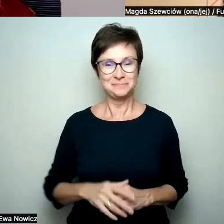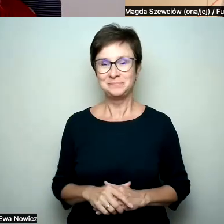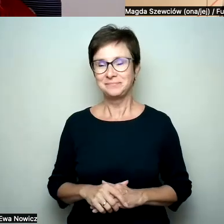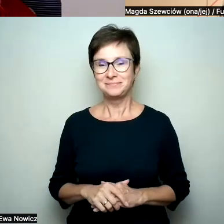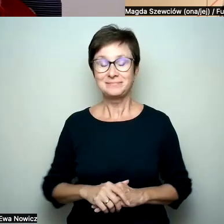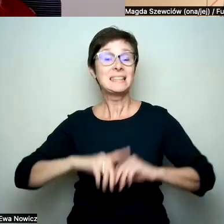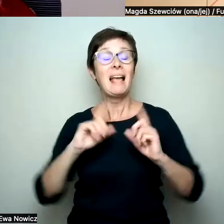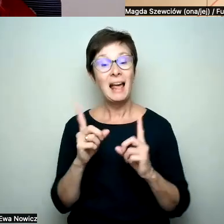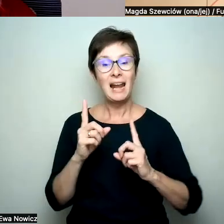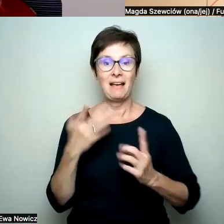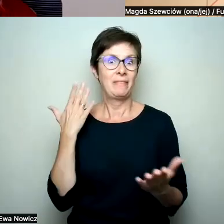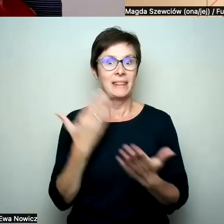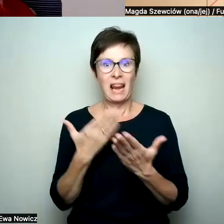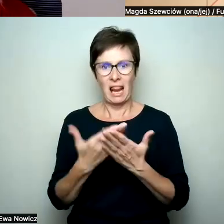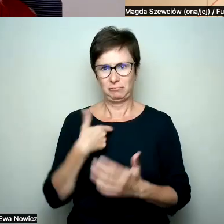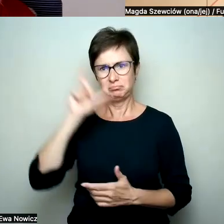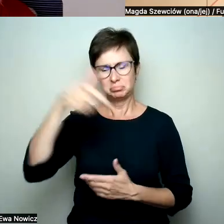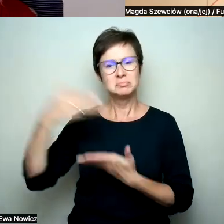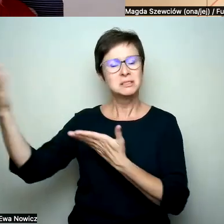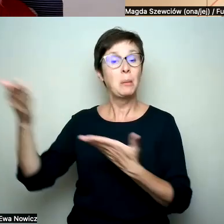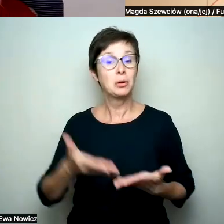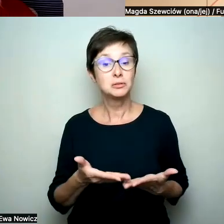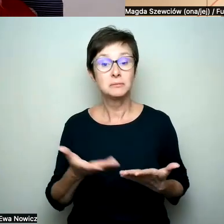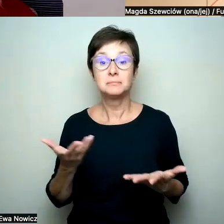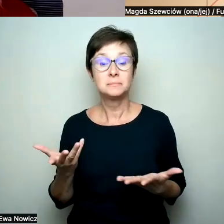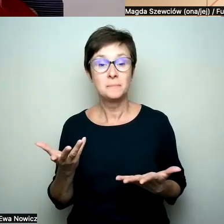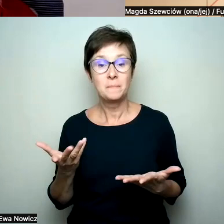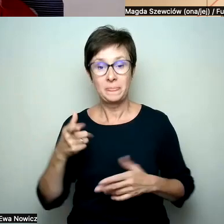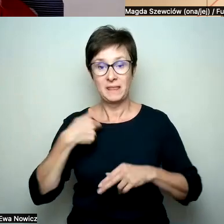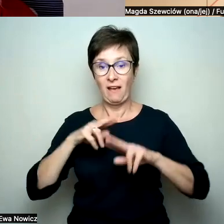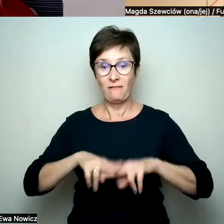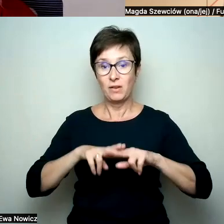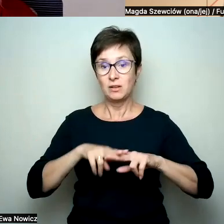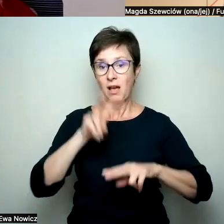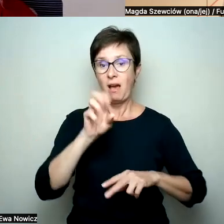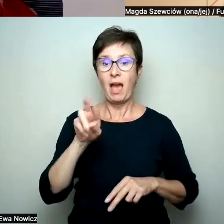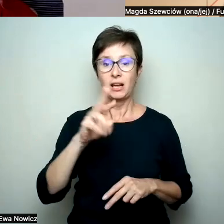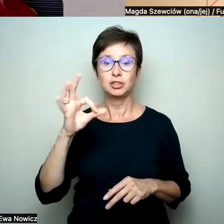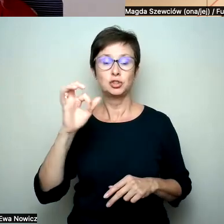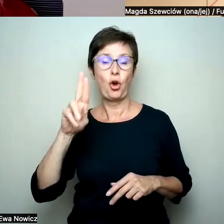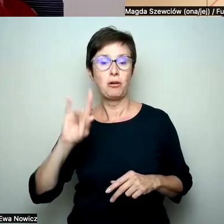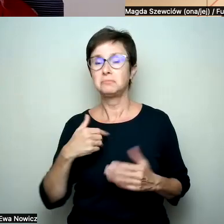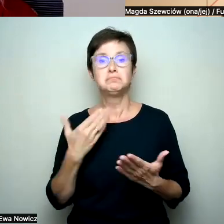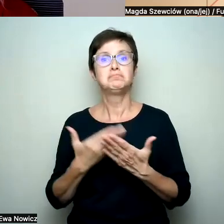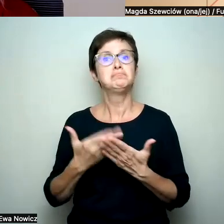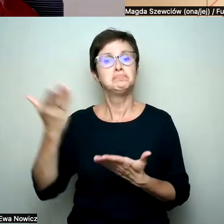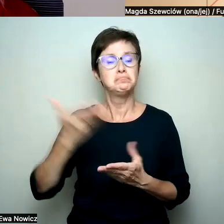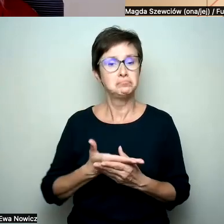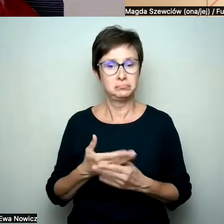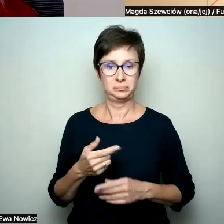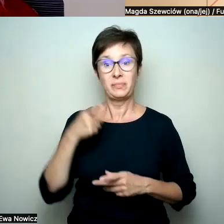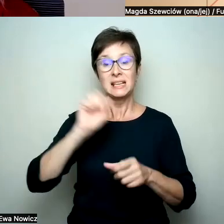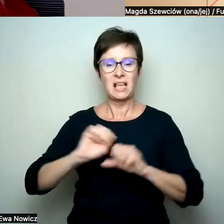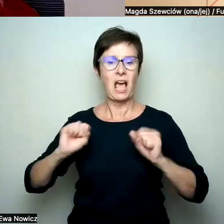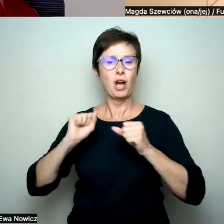Ale to, dlaczego Ciebie zaprosiłyśmy jako Fundacja Hell Story na ten webinar, jest związane z tym, że jesteś aktywną